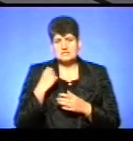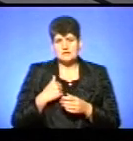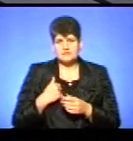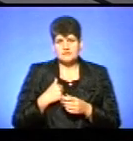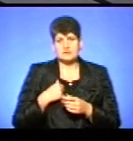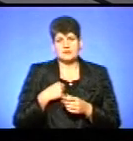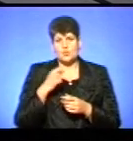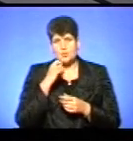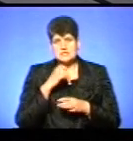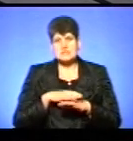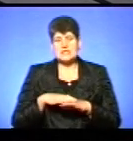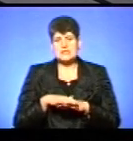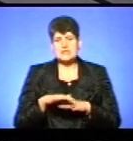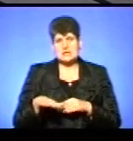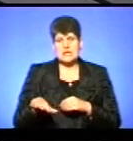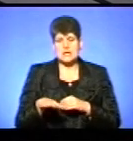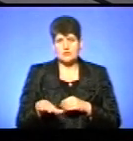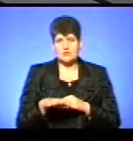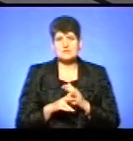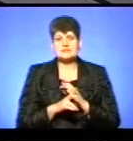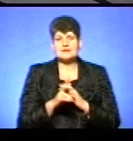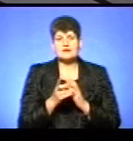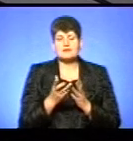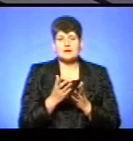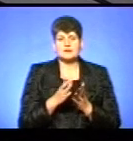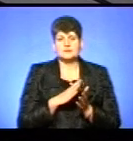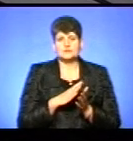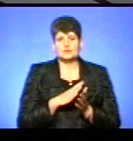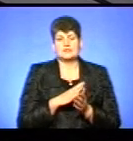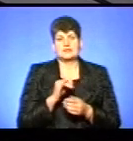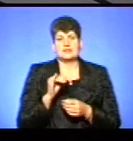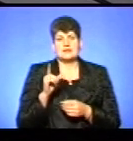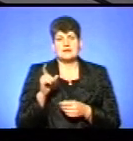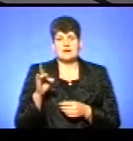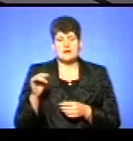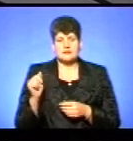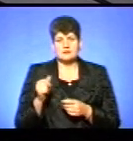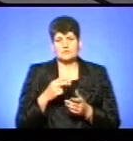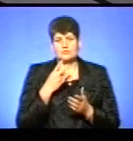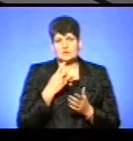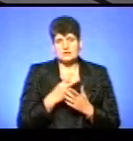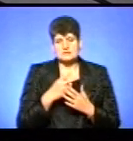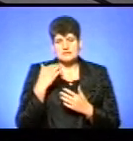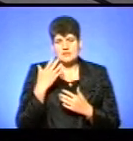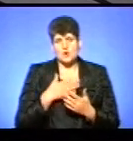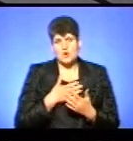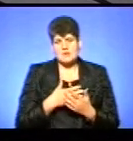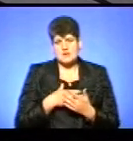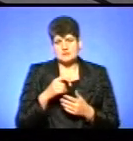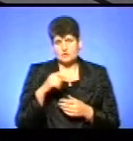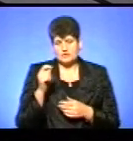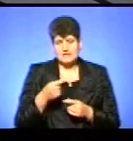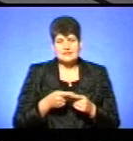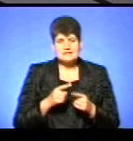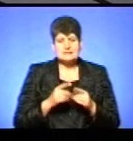українській території. Церква, яка нав'язувала, ієрархи нав'язують ідеї громадянської війни в Україні. І це є